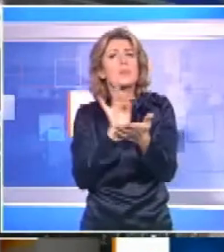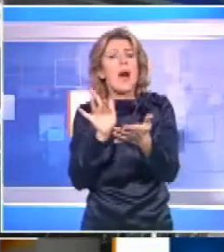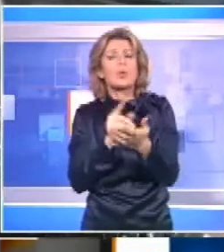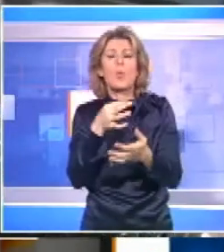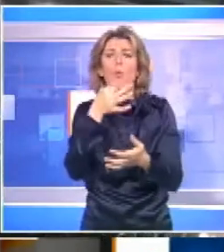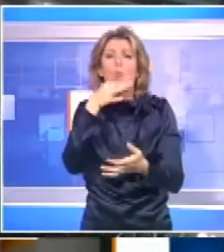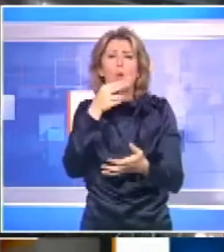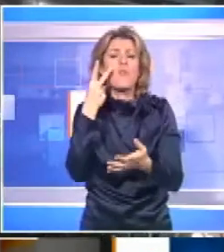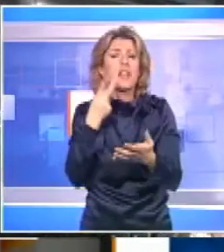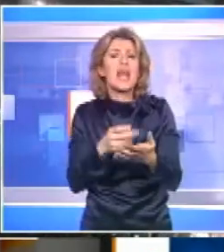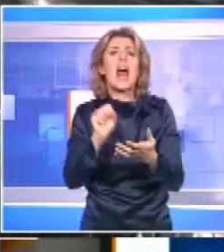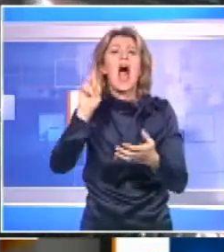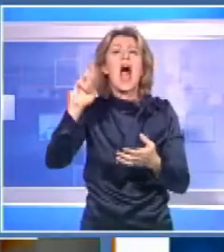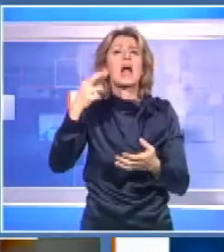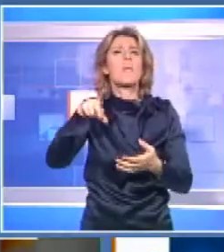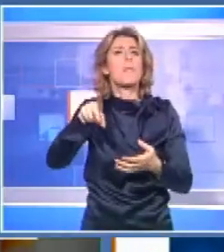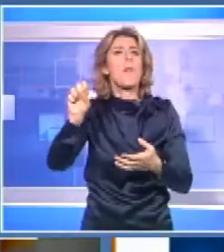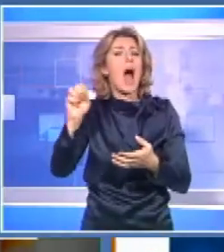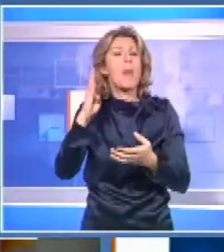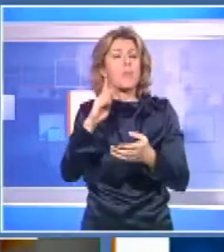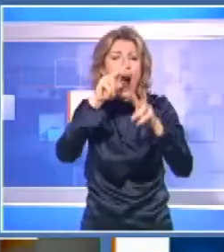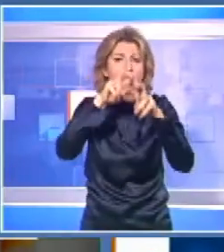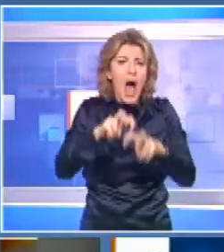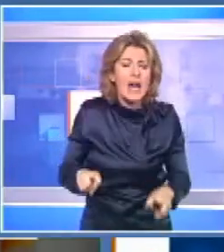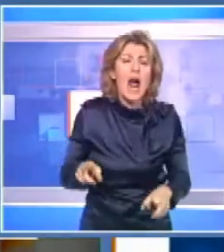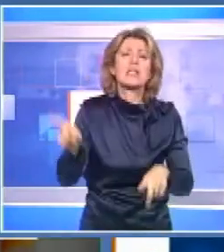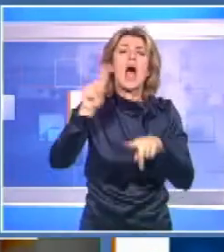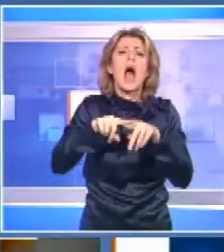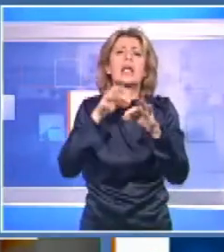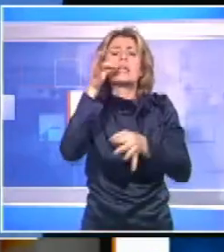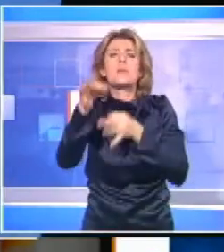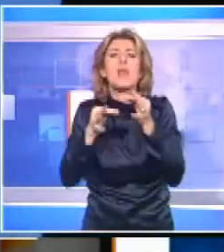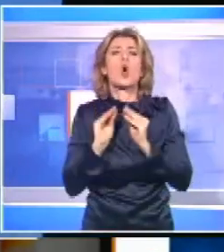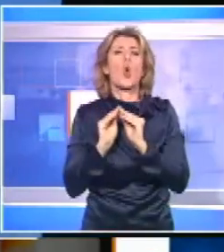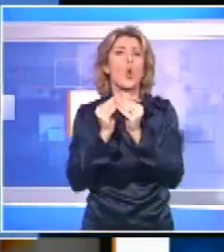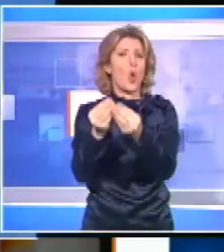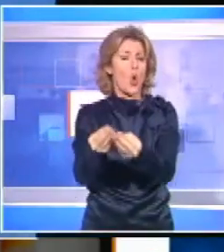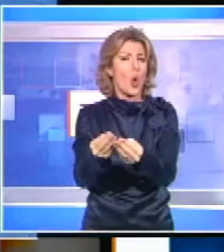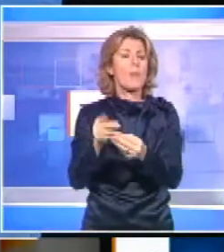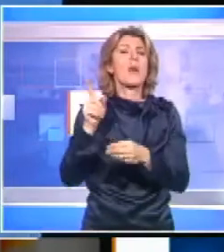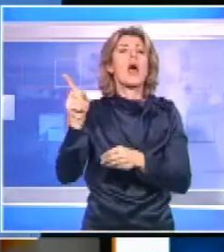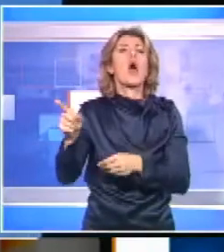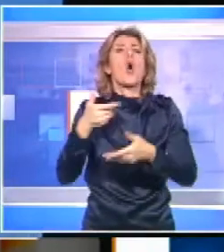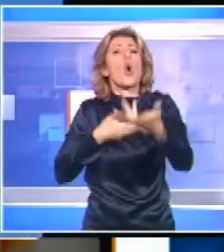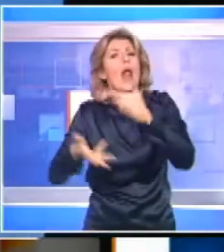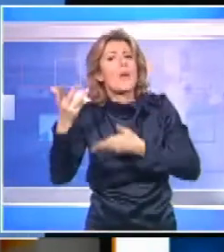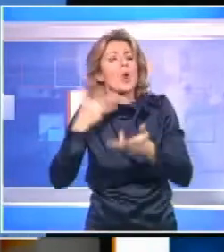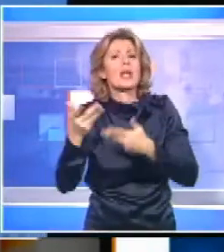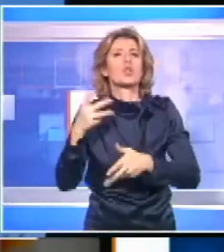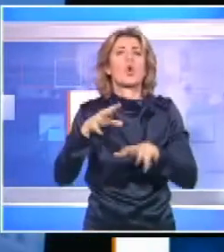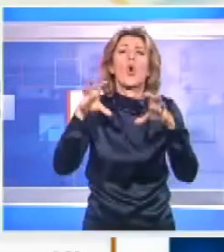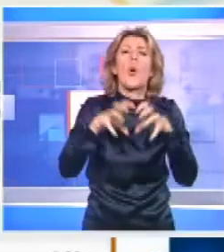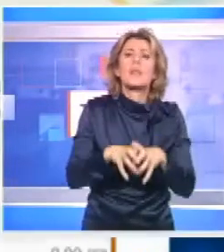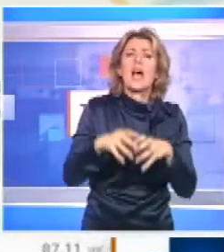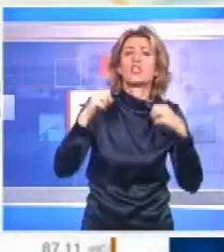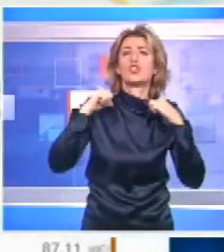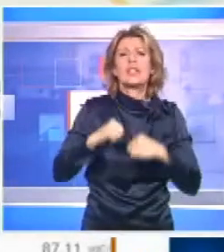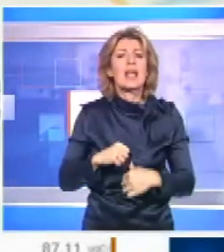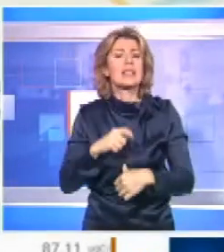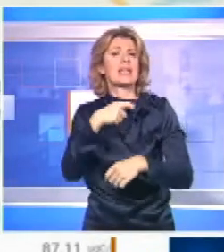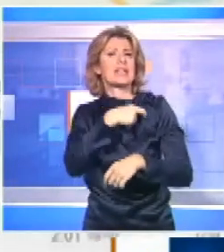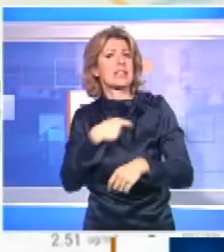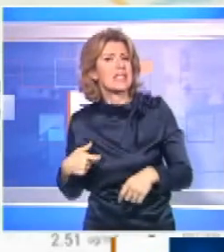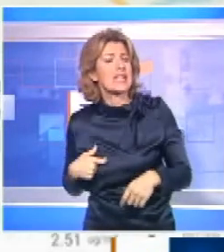che l'ARPAB compie e con la spiegazione della modalità di analisi. La collaborazione con le associazioni, con i comitati, con i cittadini, con i sindaci